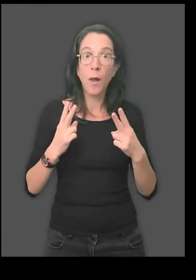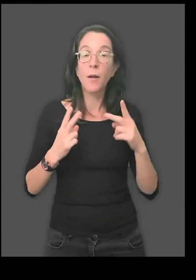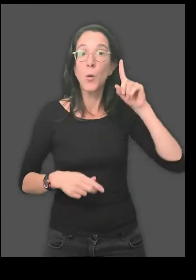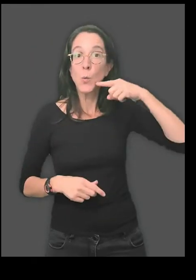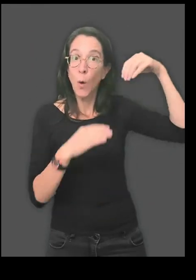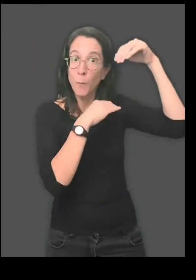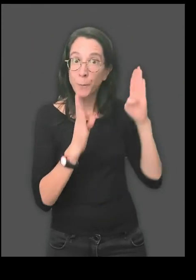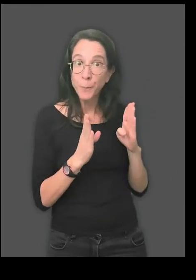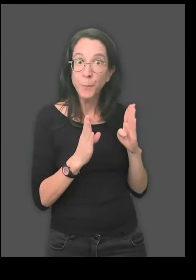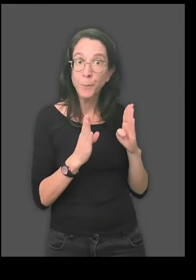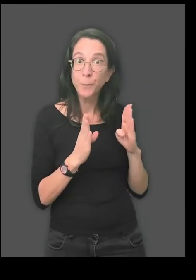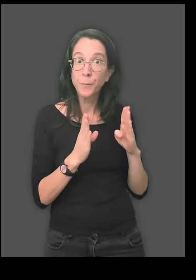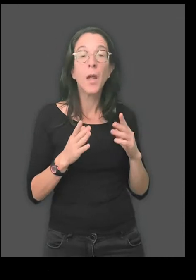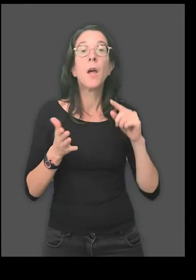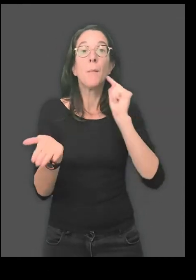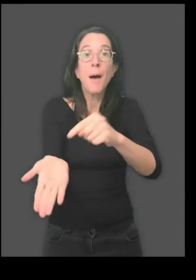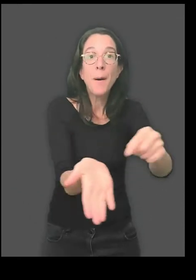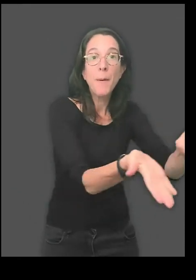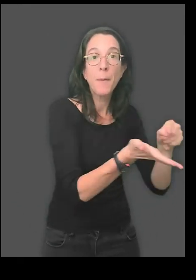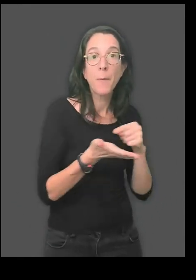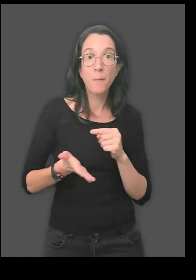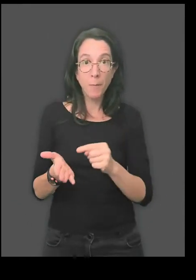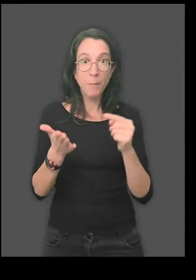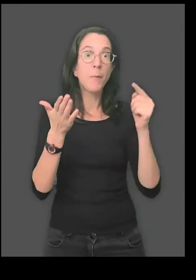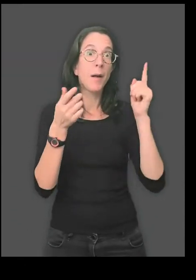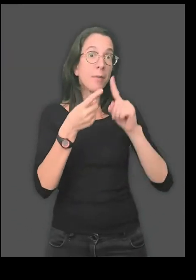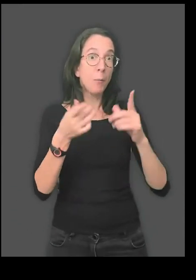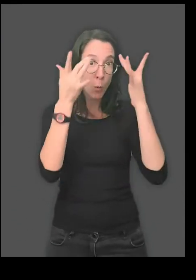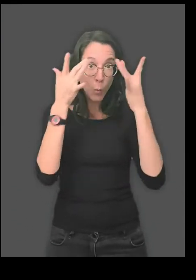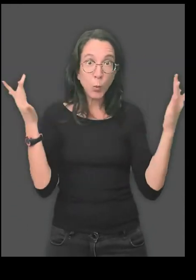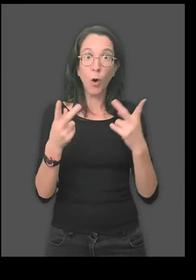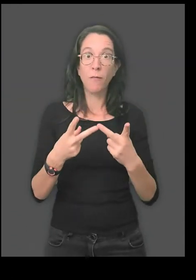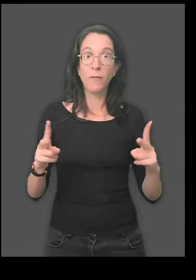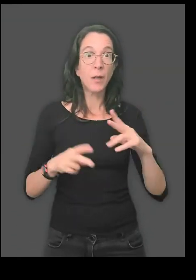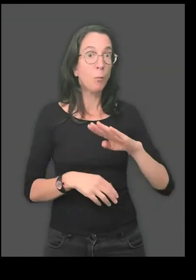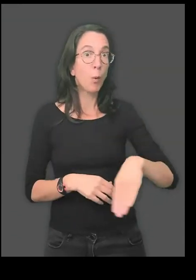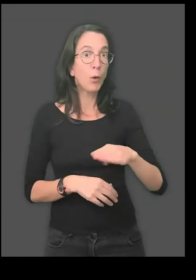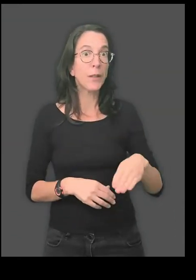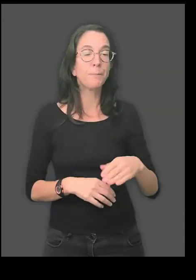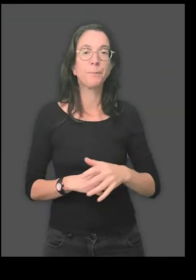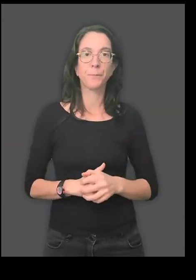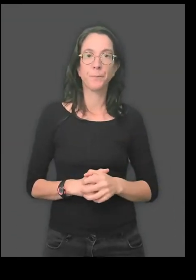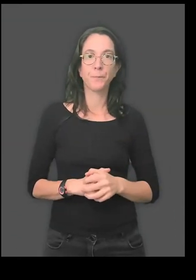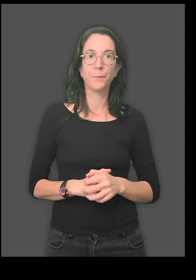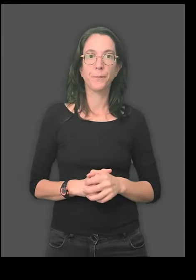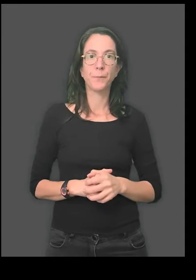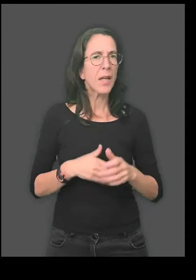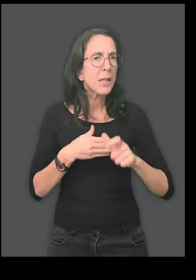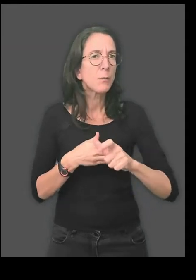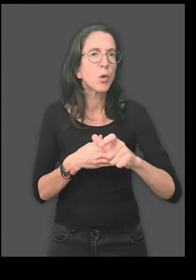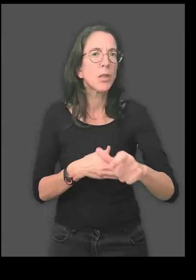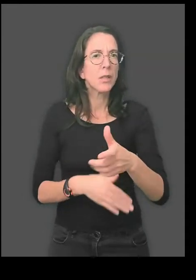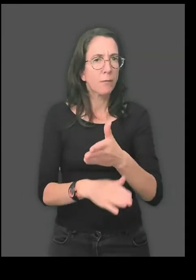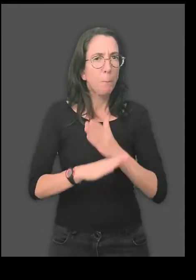handicap visuel et atteint de surdité dans les lieux culturels de la ville de Montpellier. Et